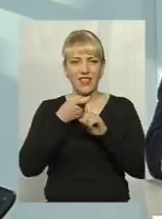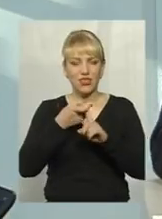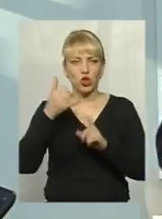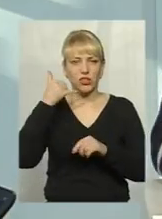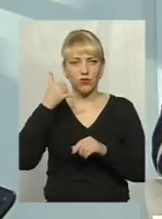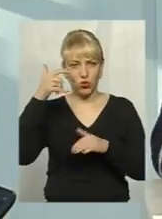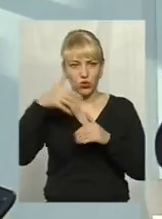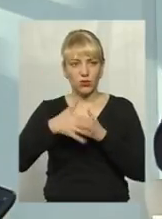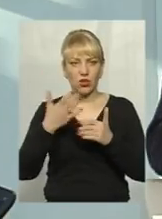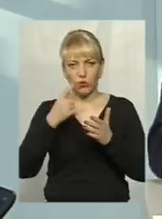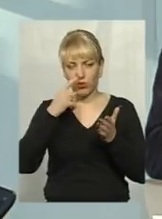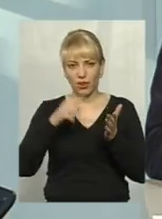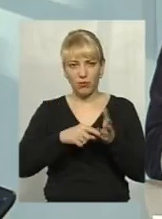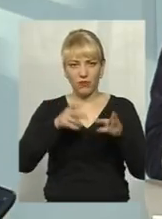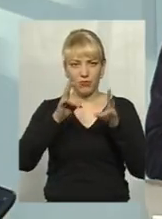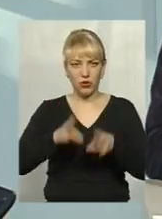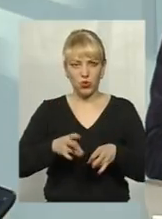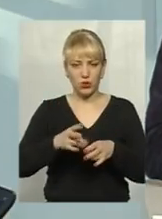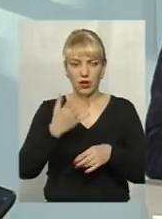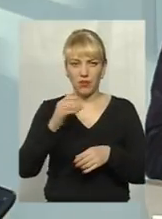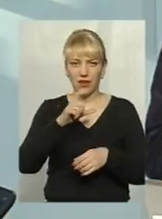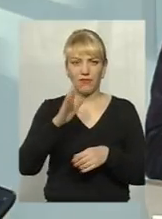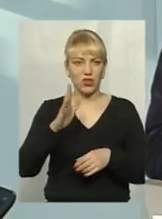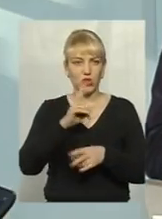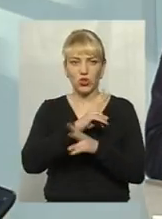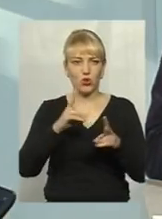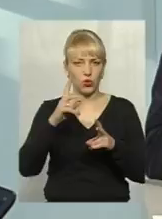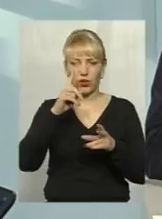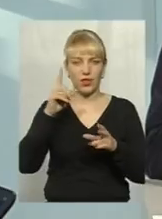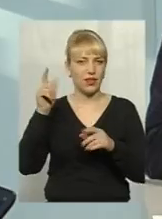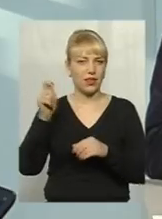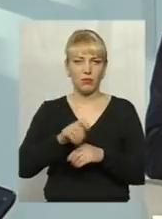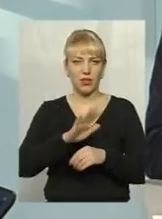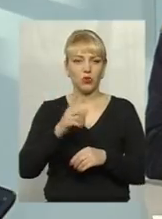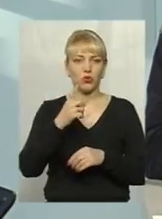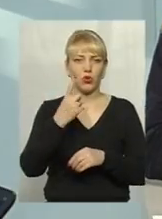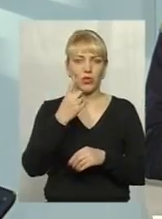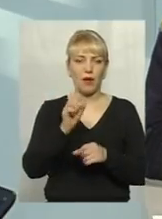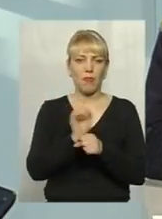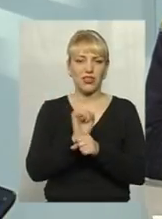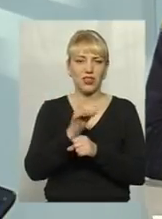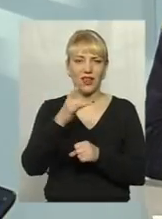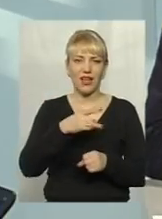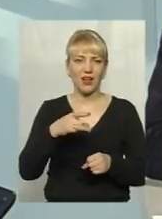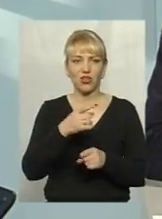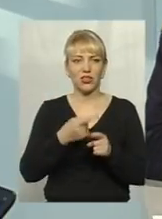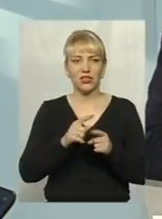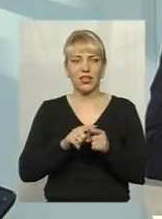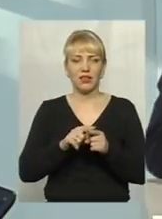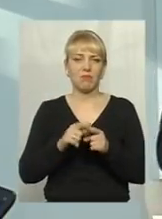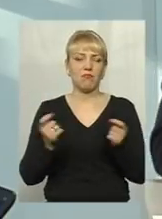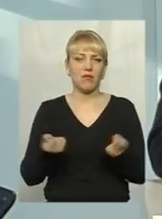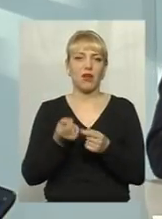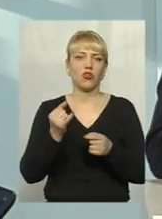розуміти, що якщо ви потрапили в біду, за 5 хвилин до вас ніхто не прийде. Тому що одна машина на район – це не так багато,